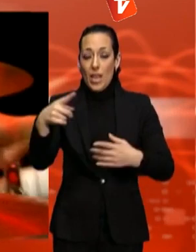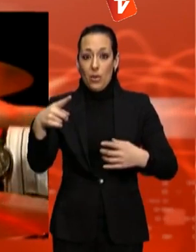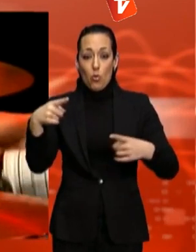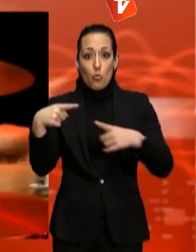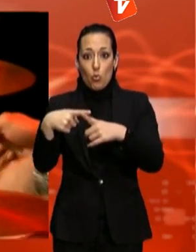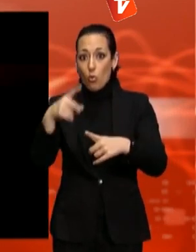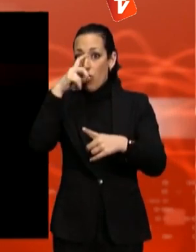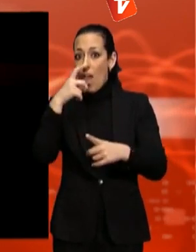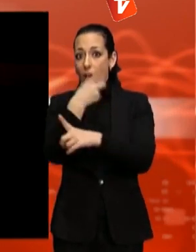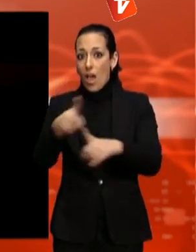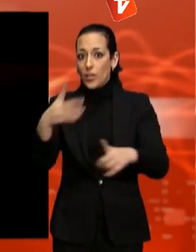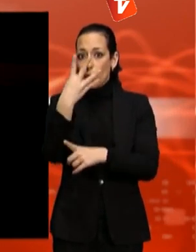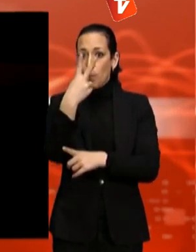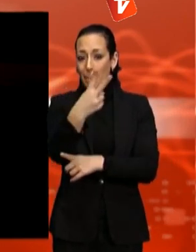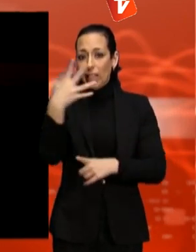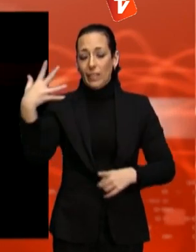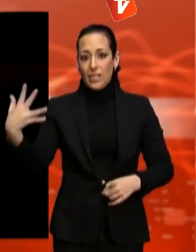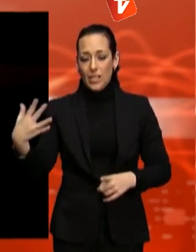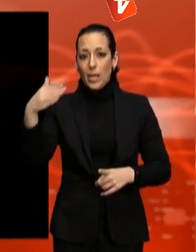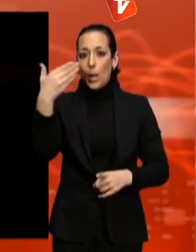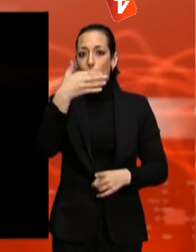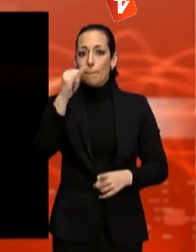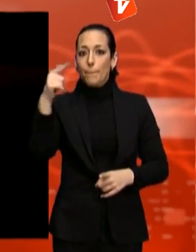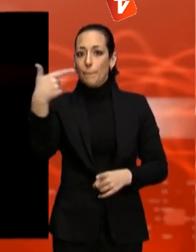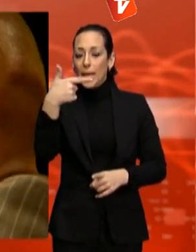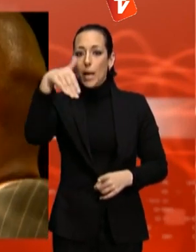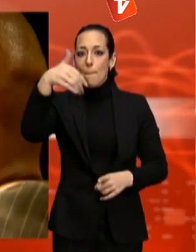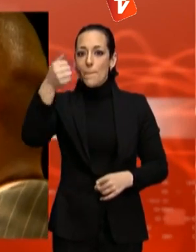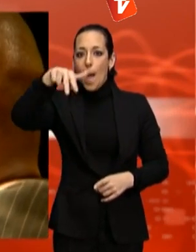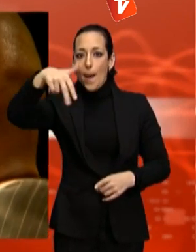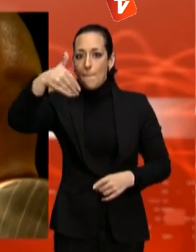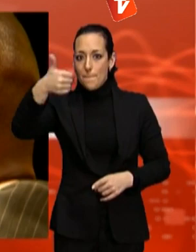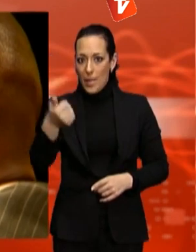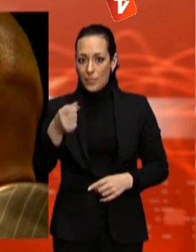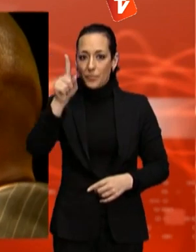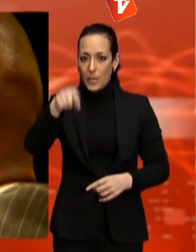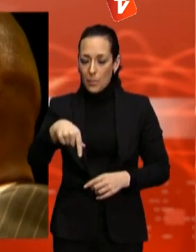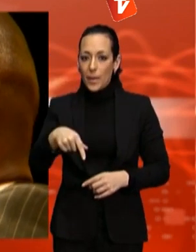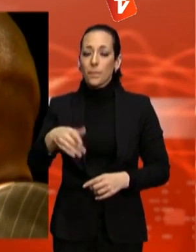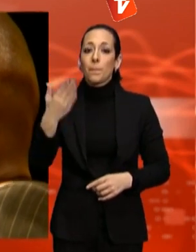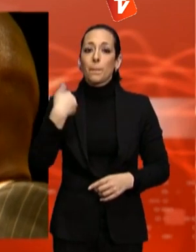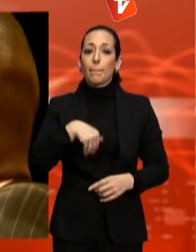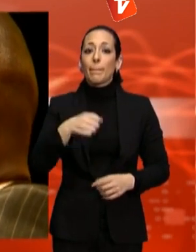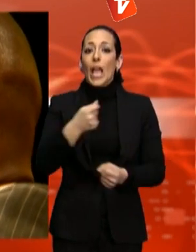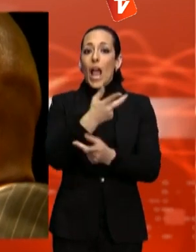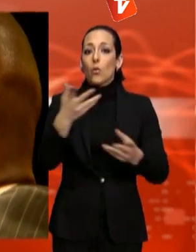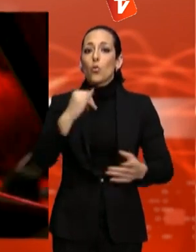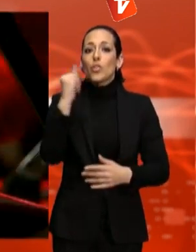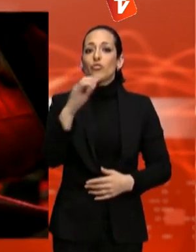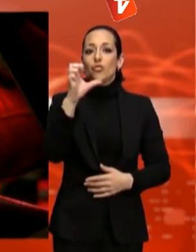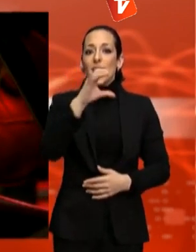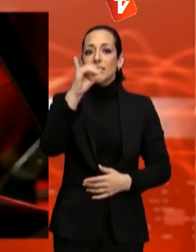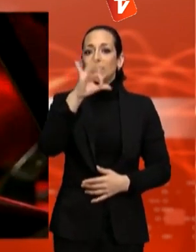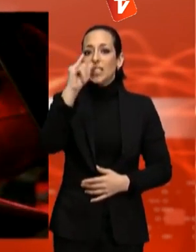'incorporen sis noves propostes al programa. Gemma Abrier i Vicenç Martín musicaran en clau de jazz els versos de